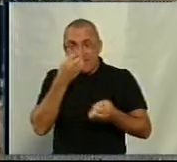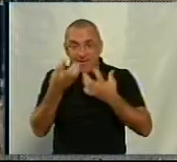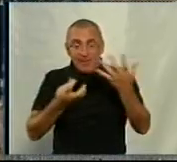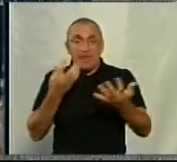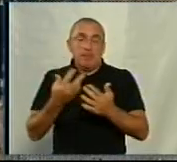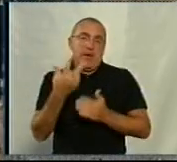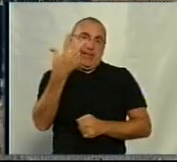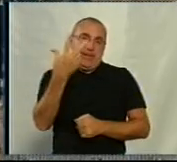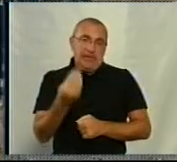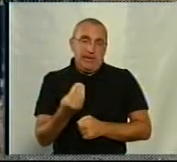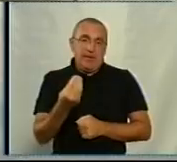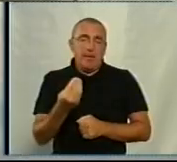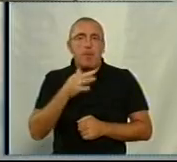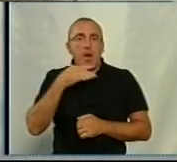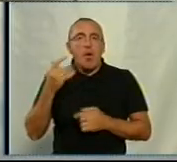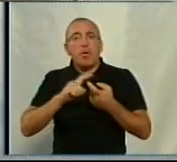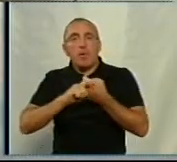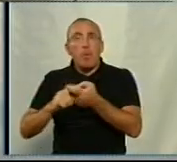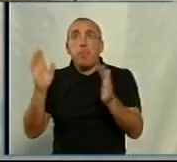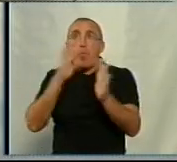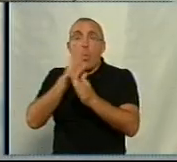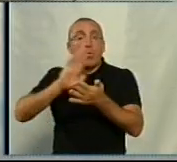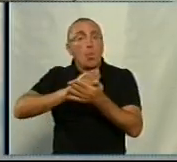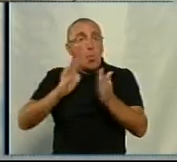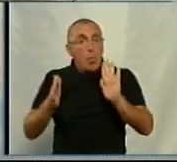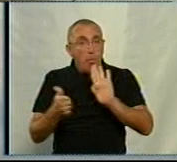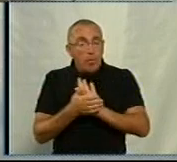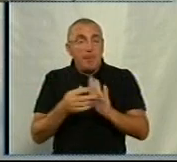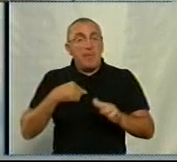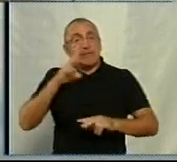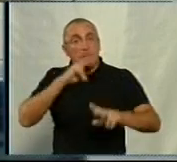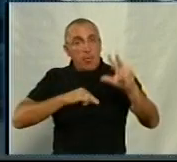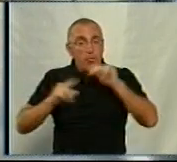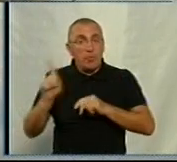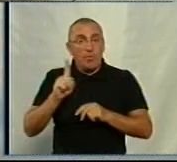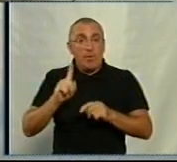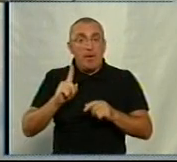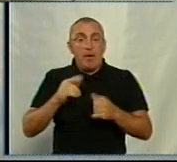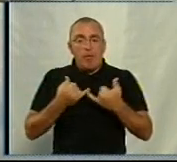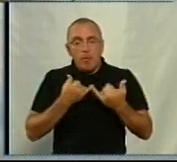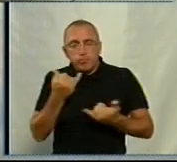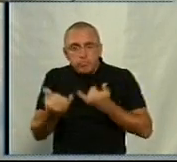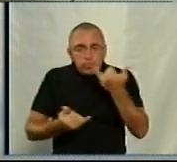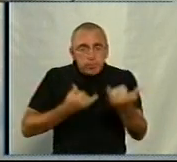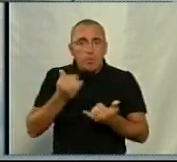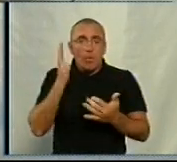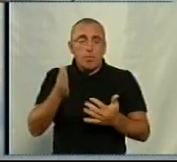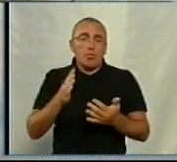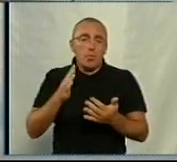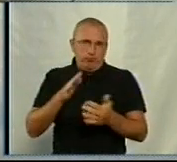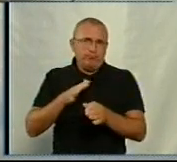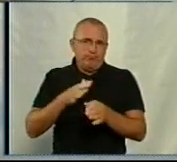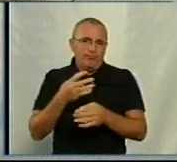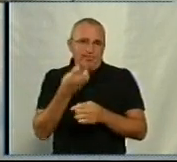тривала три дні. Багато залежить від погодних умов, але ми сподіваємось, що при належному догляді вони мають простоїти